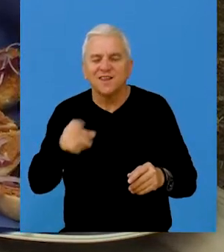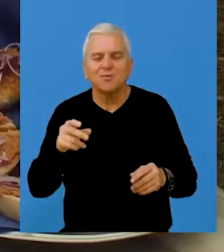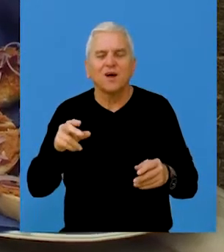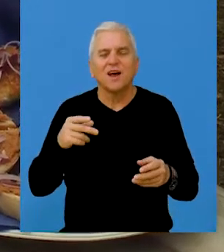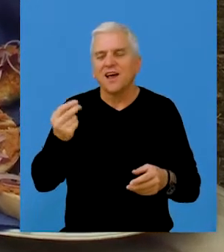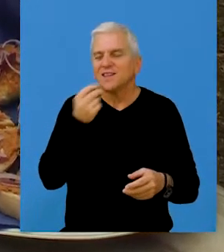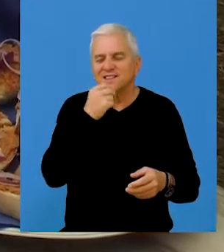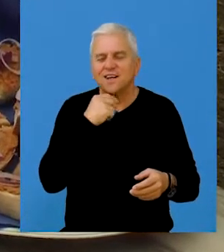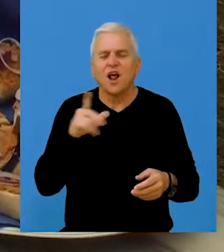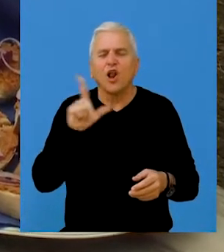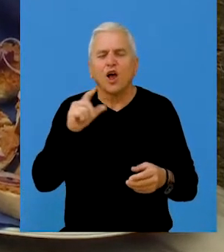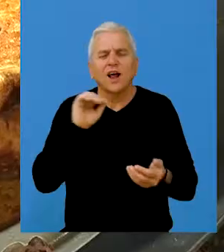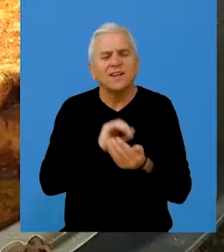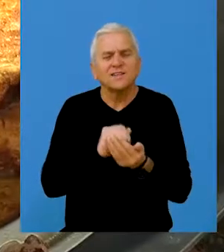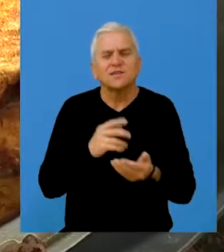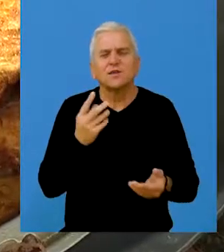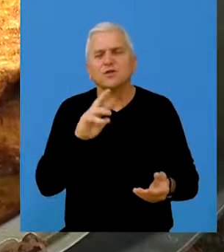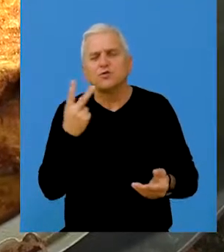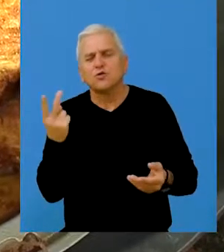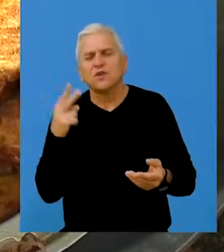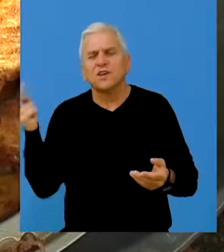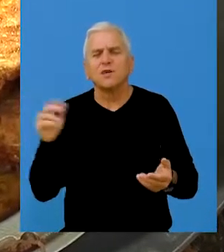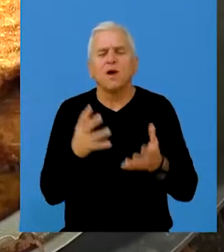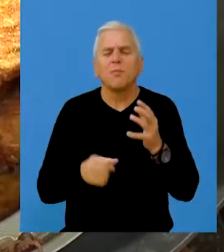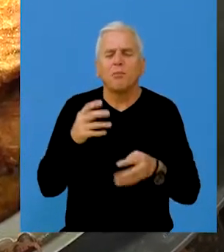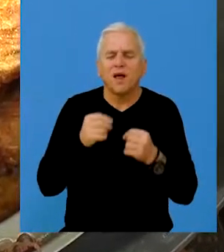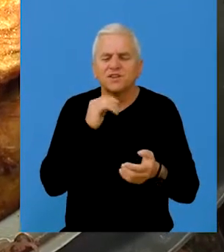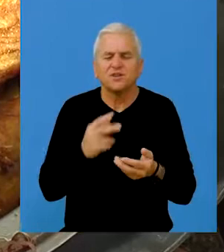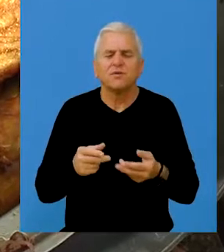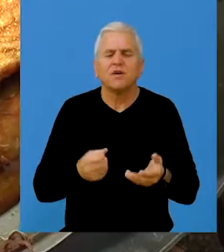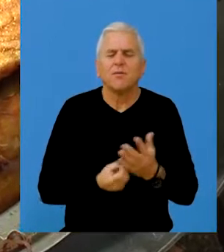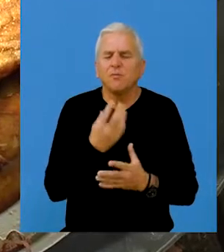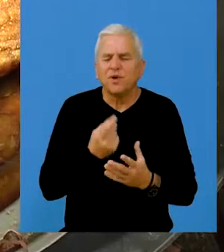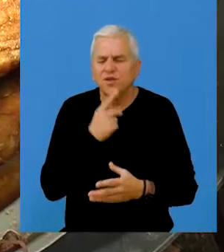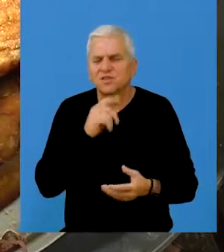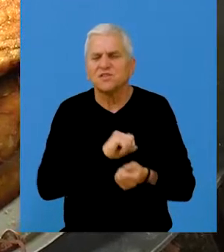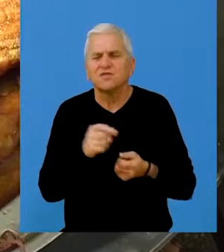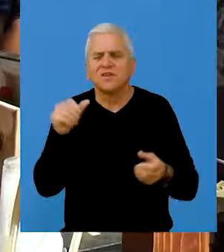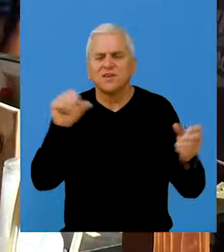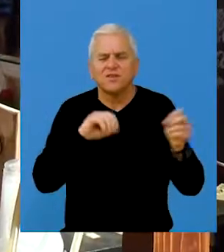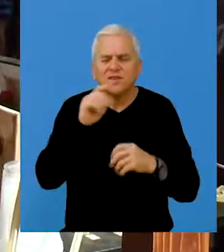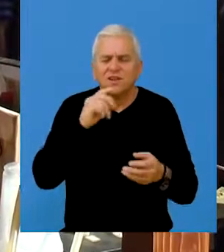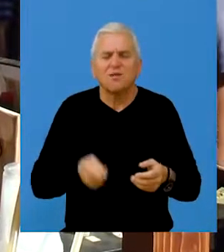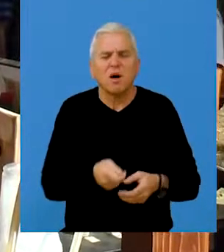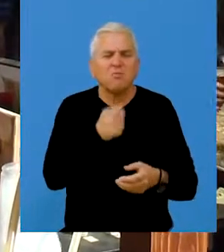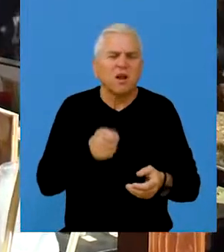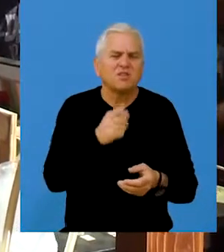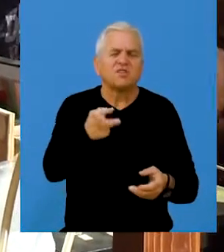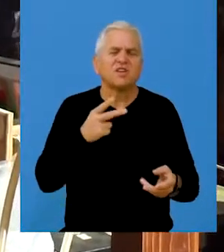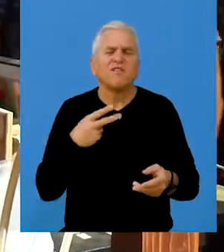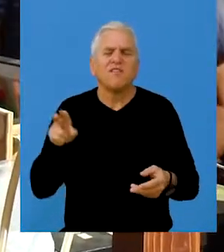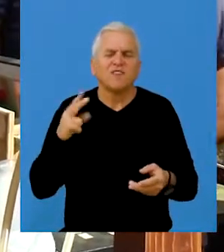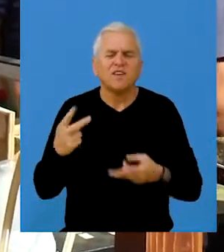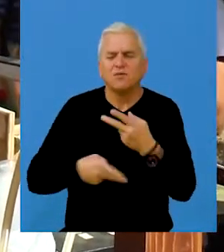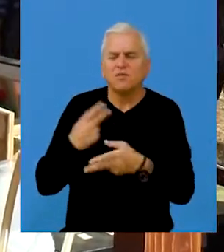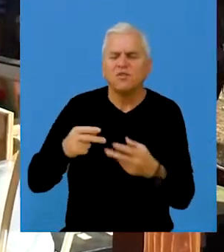zalogajima, lokalnim sirevima i drugim mlečnim proizvodima, zanadskim pivjima, sosevima, namazima, palačinkama,